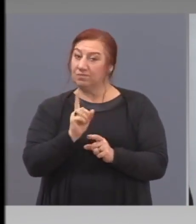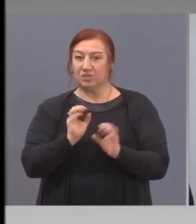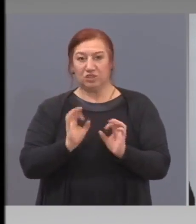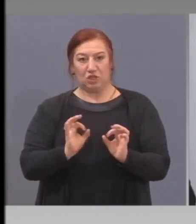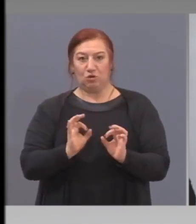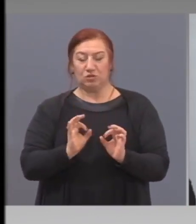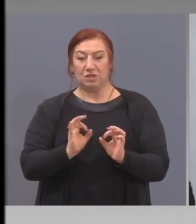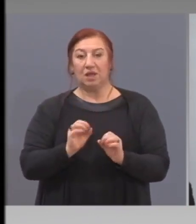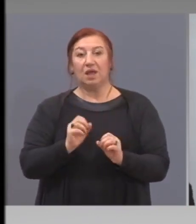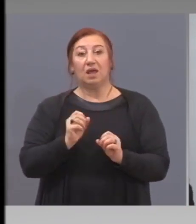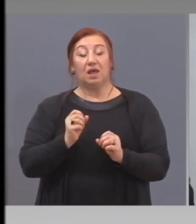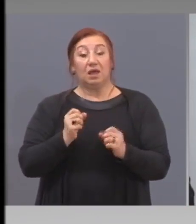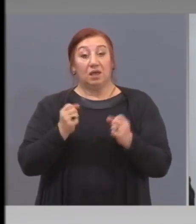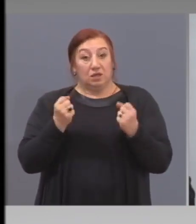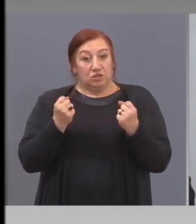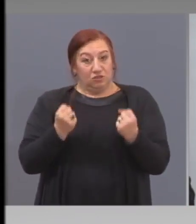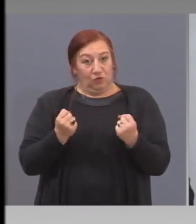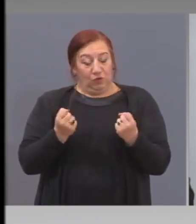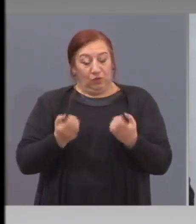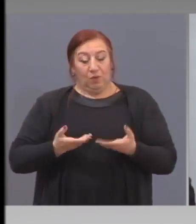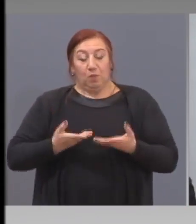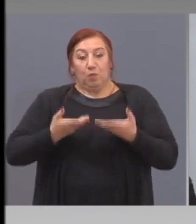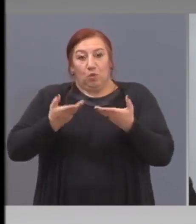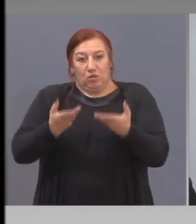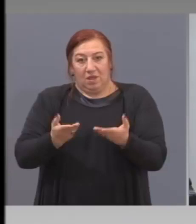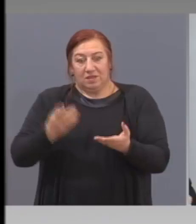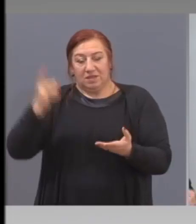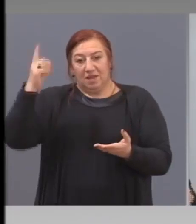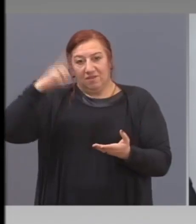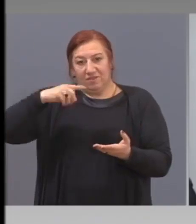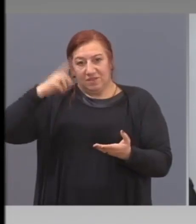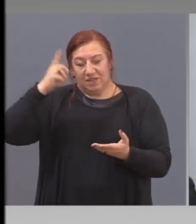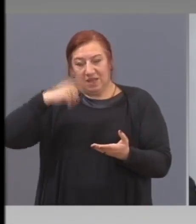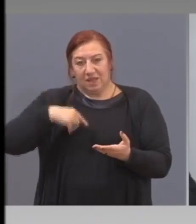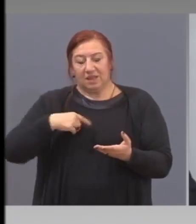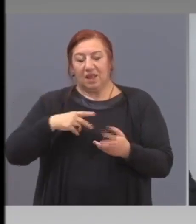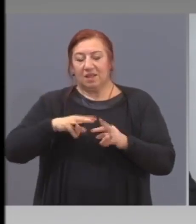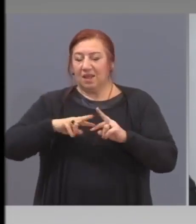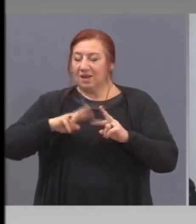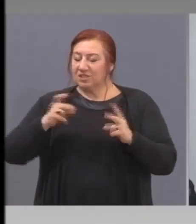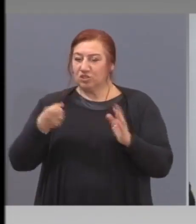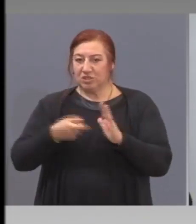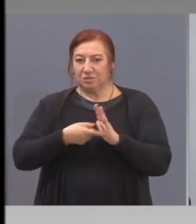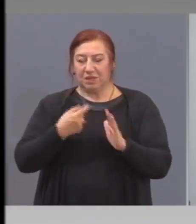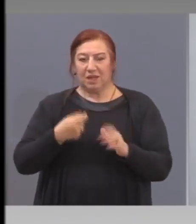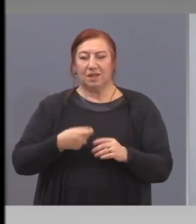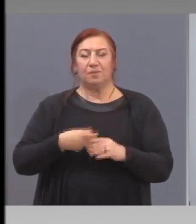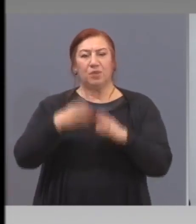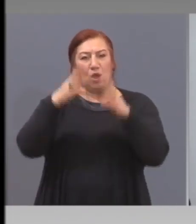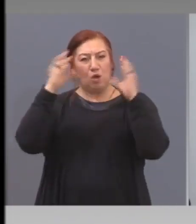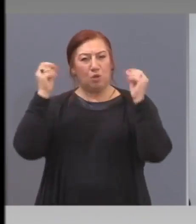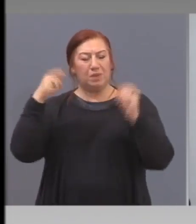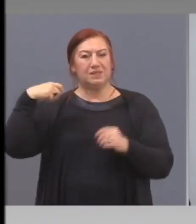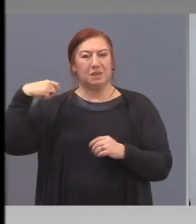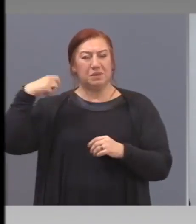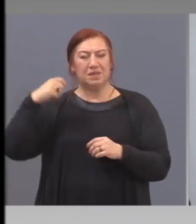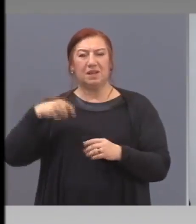Живота им поднася всеки ден потвърждени. румънския президент издаде заповеда армията